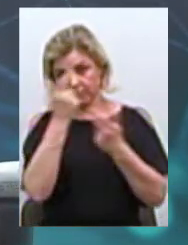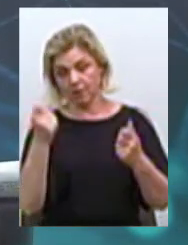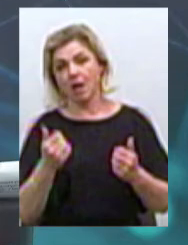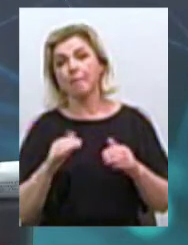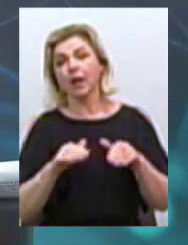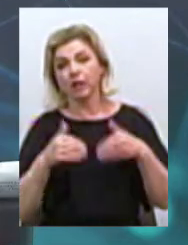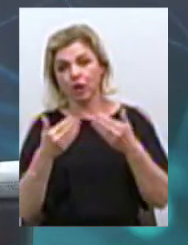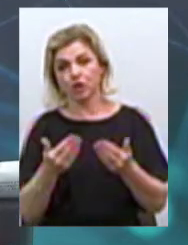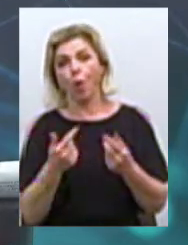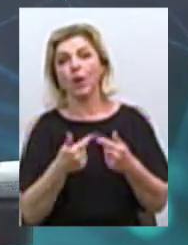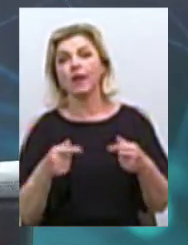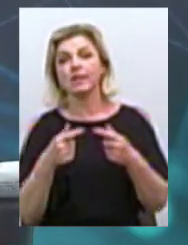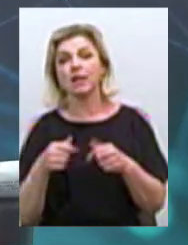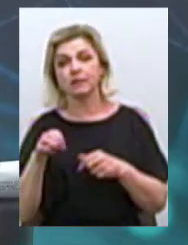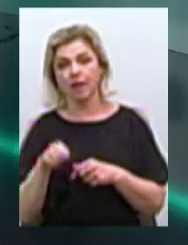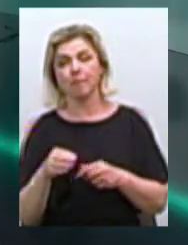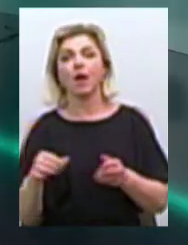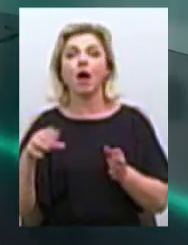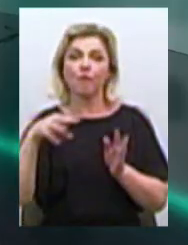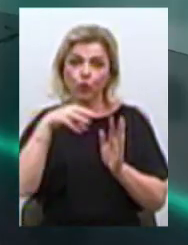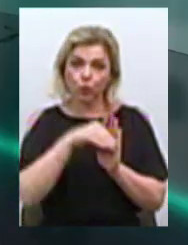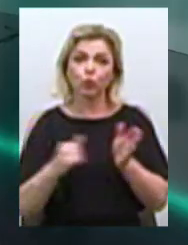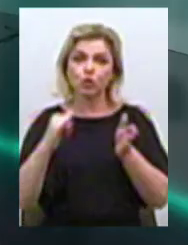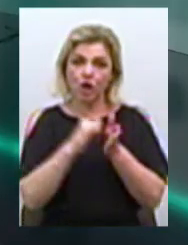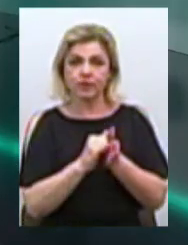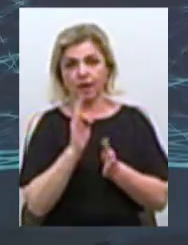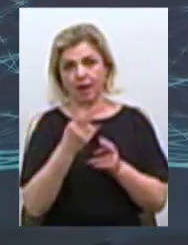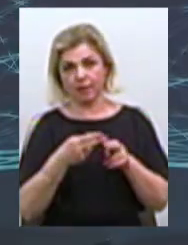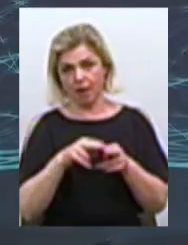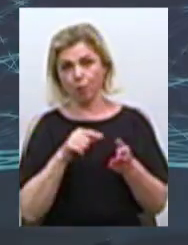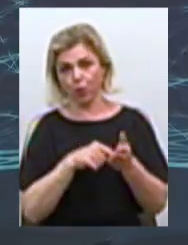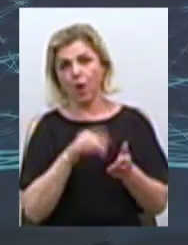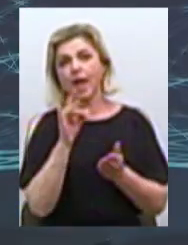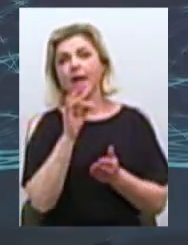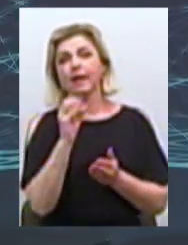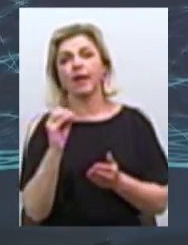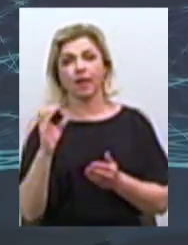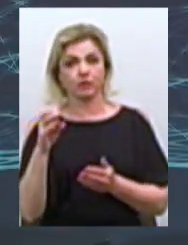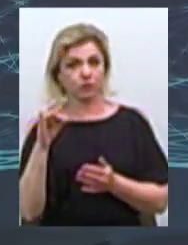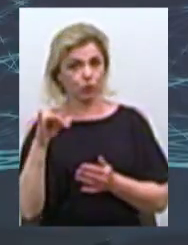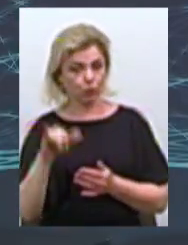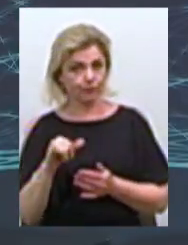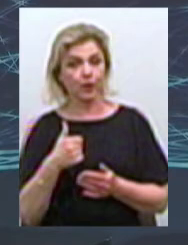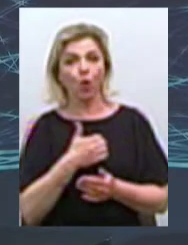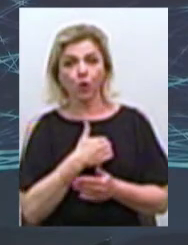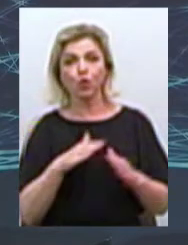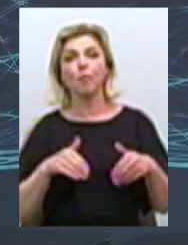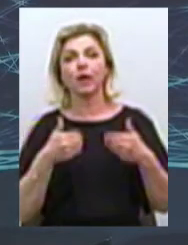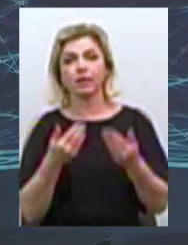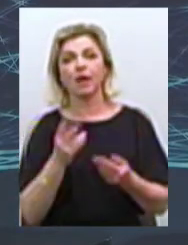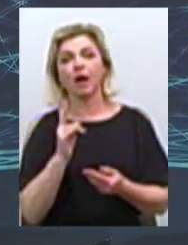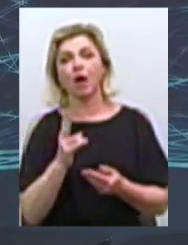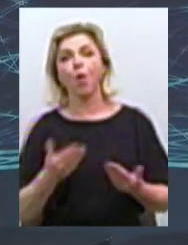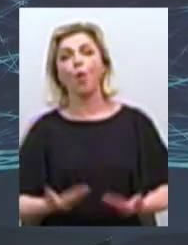запропонувати їм підключатись до цього реєстру. Будь ласка. Так, я хотіла би звернутися до комунальних підприємствів,